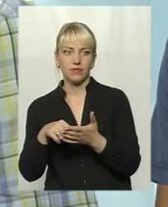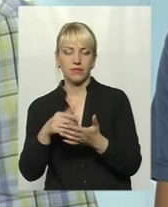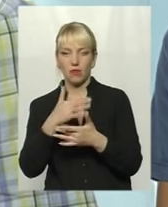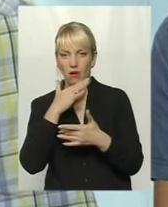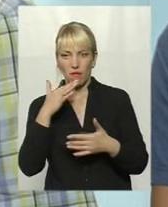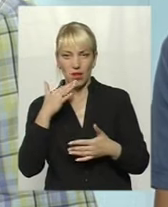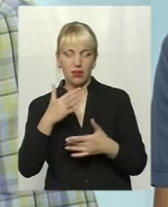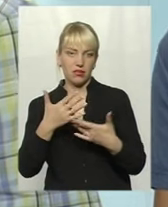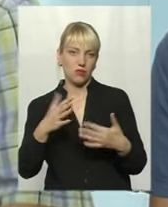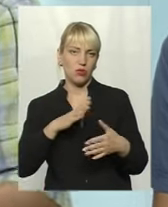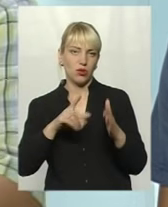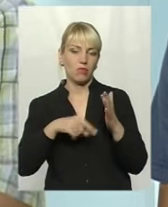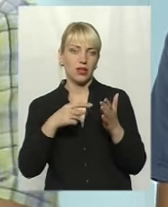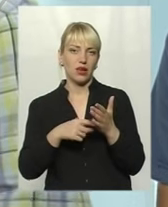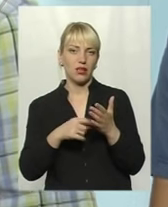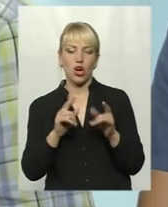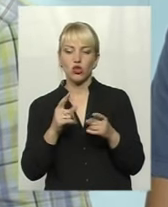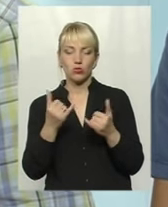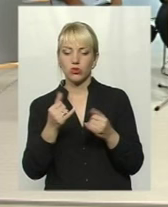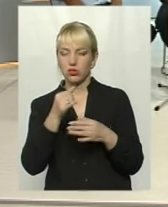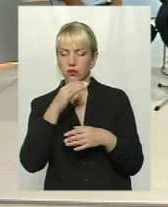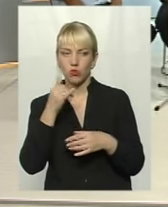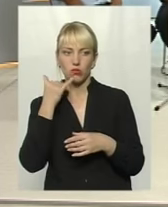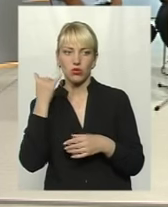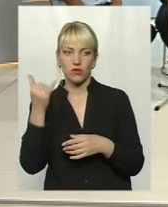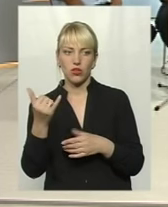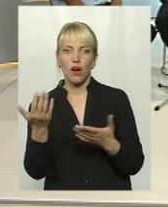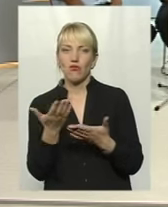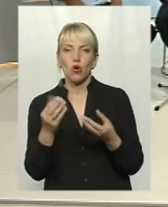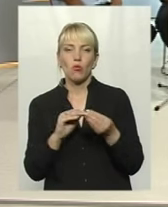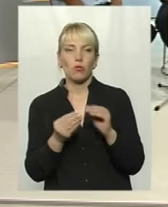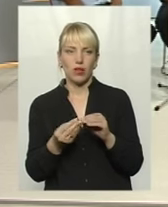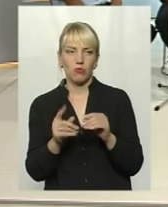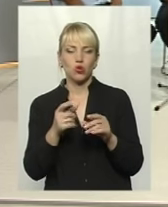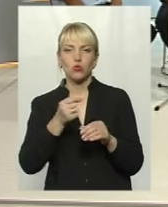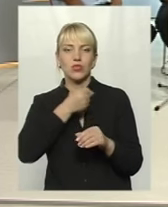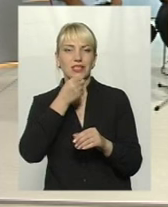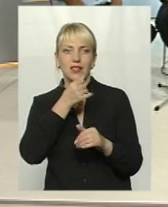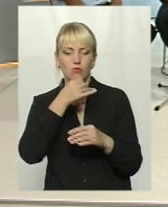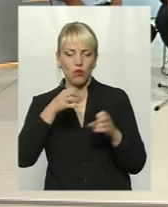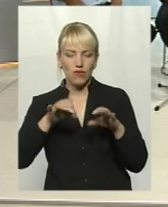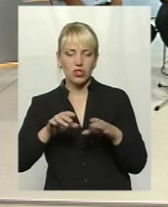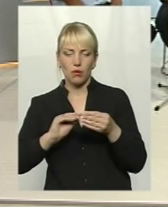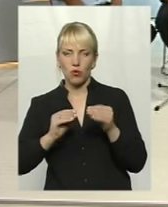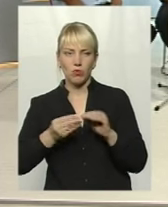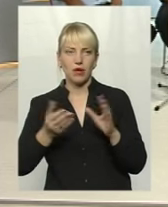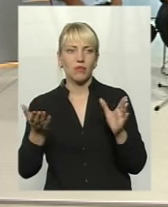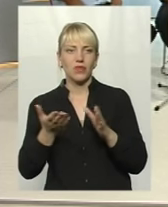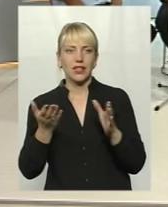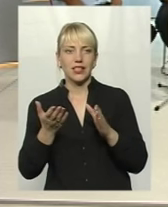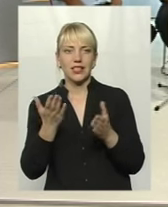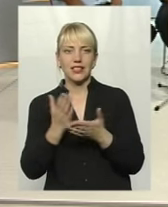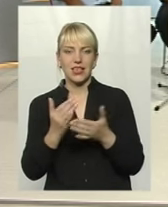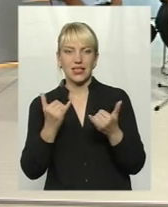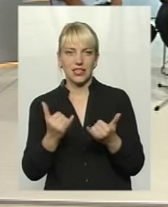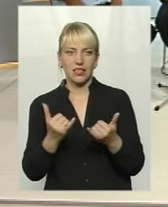Багато було всяких питань. А чому ви не можете зараз просто позвонити? В чому проблема? А чому староста не може вирішити ті проблеми, які зараз є?